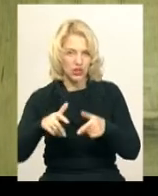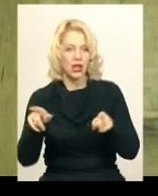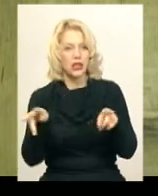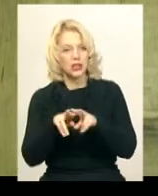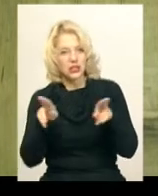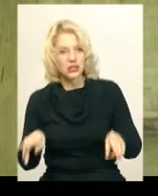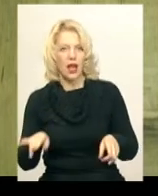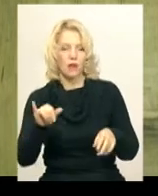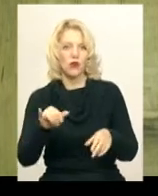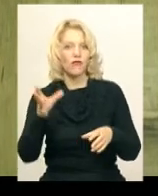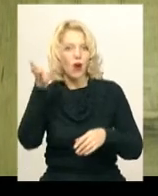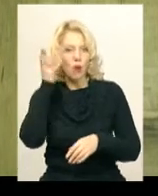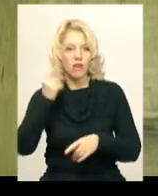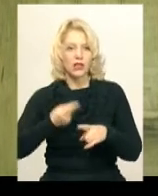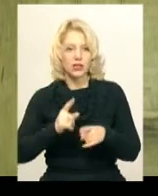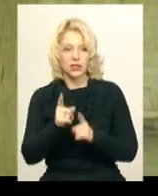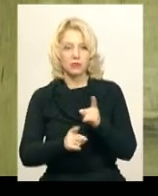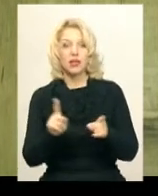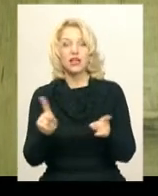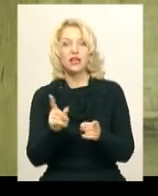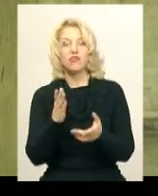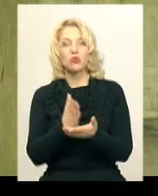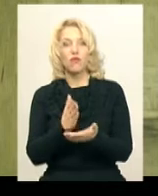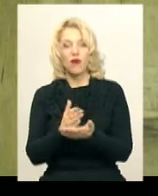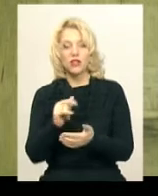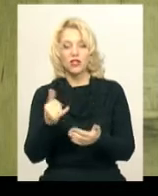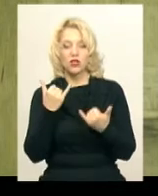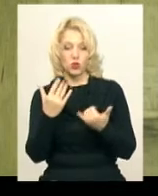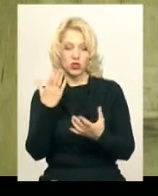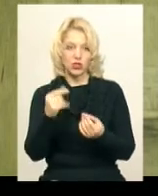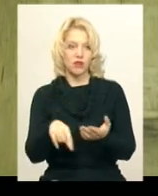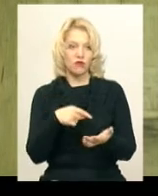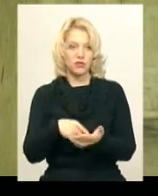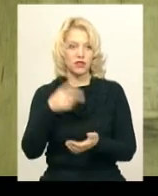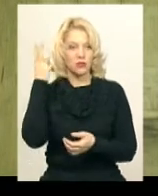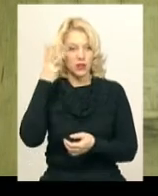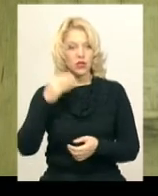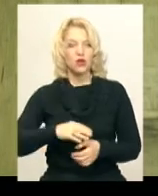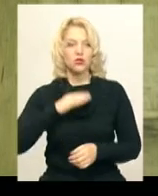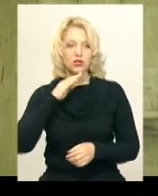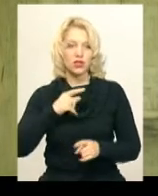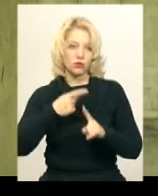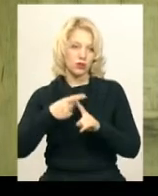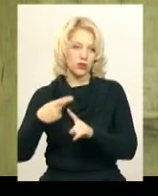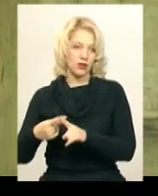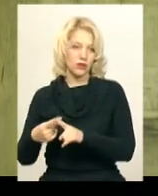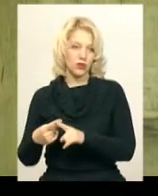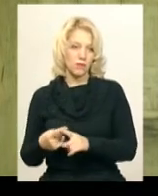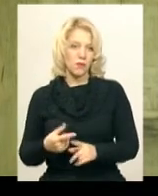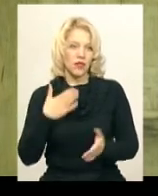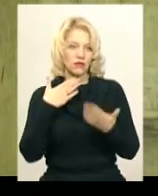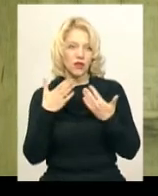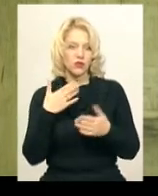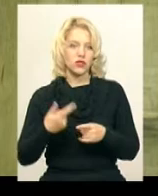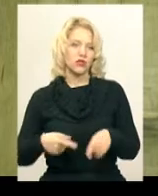так само з врахуванням тих змін, які відбуваються на сьогоднішній день і в місті Хмельницькому, то достатньо позитивно ставлюся